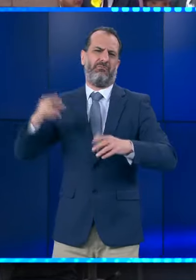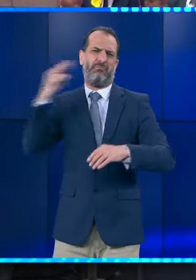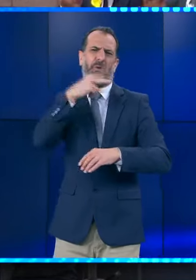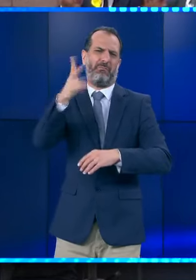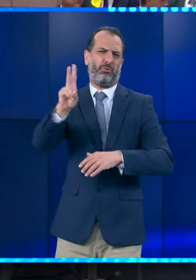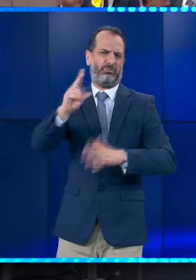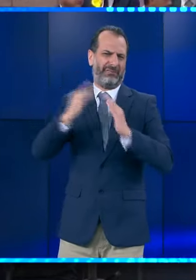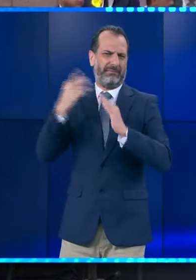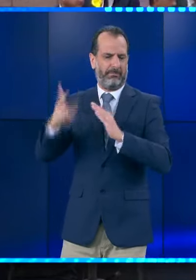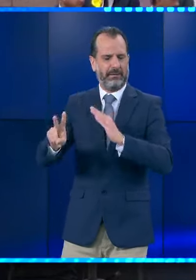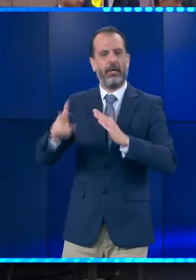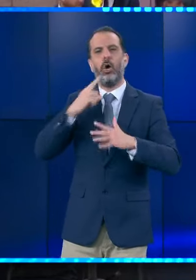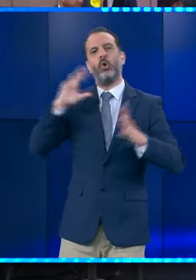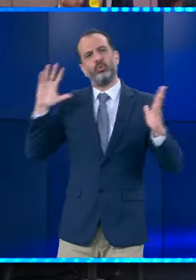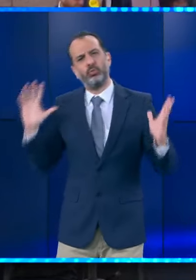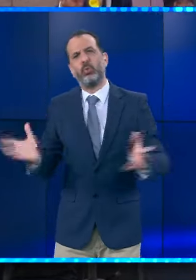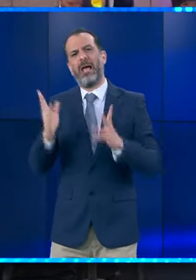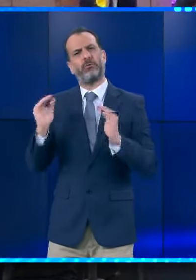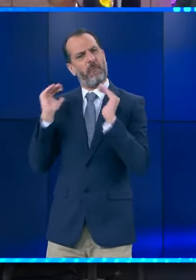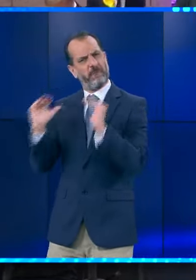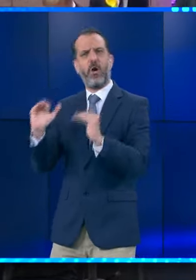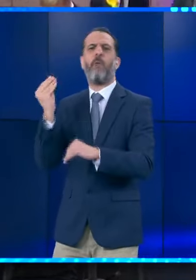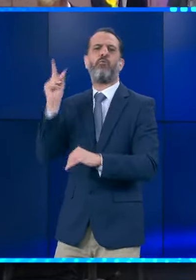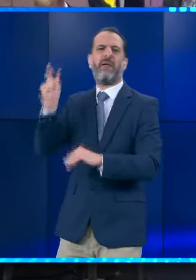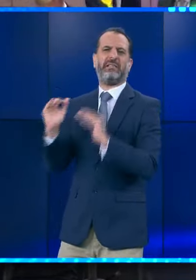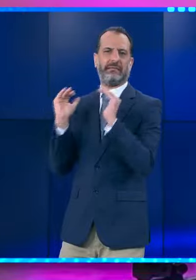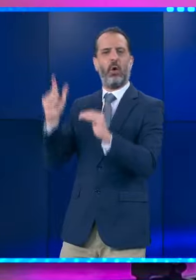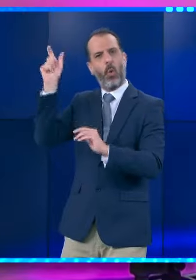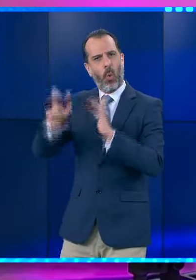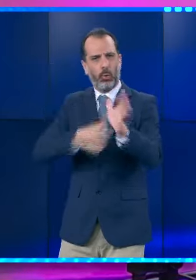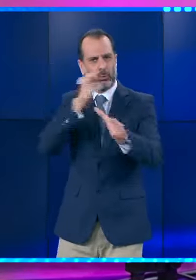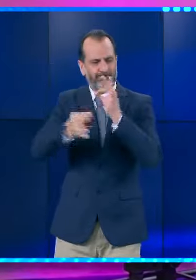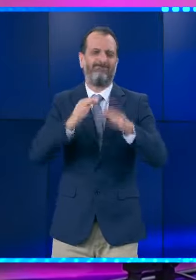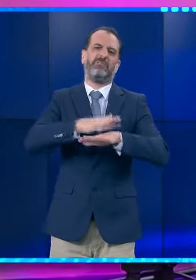αν και κατάφερε τουλάχιστον να κρατήσει την έδρα του. «Ζητώ συγνώμη», δήλωσε.